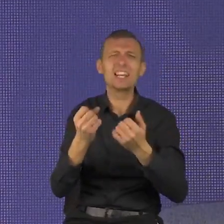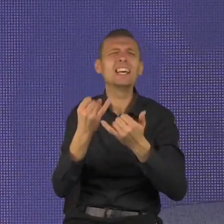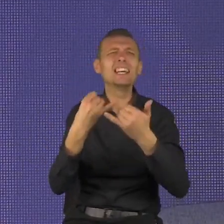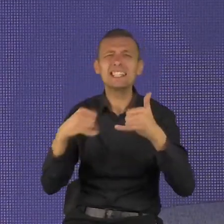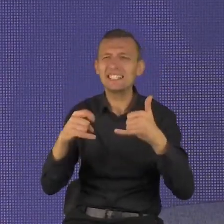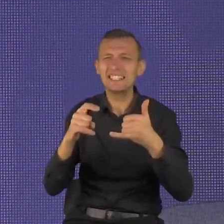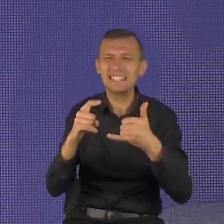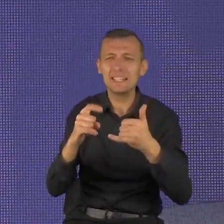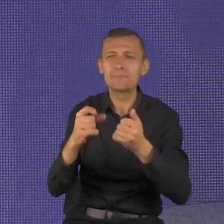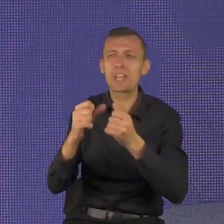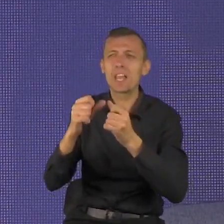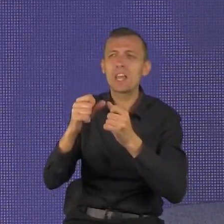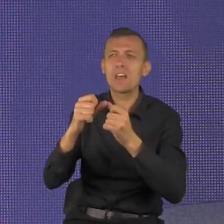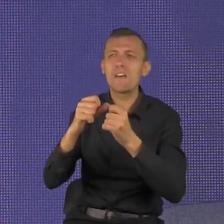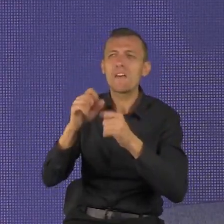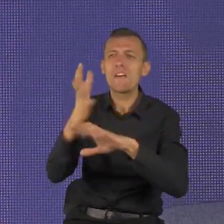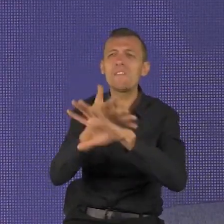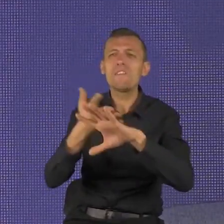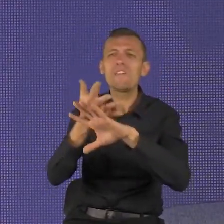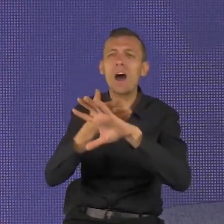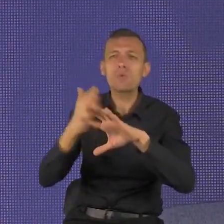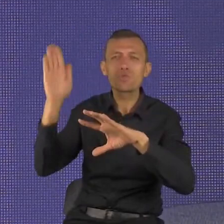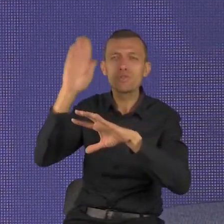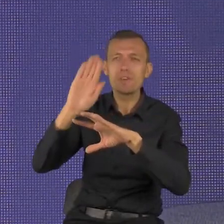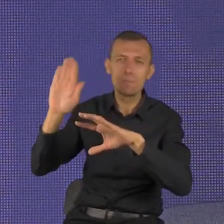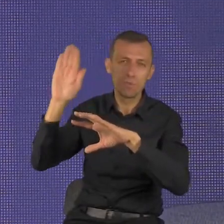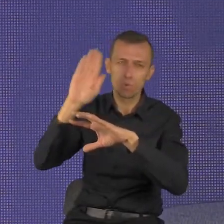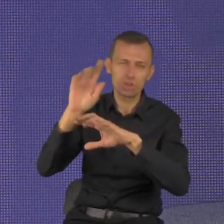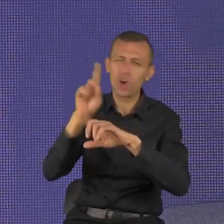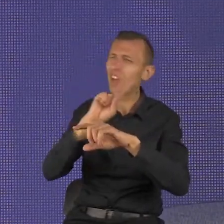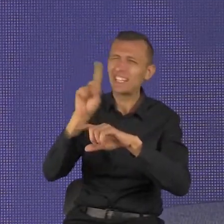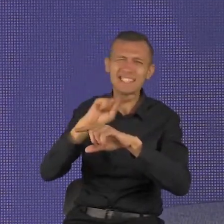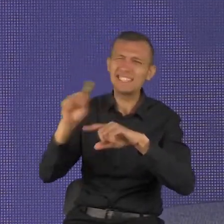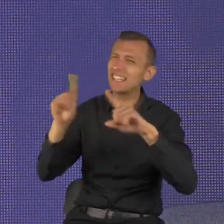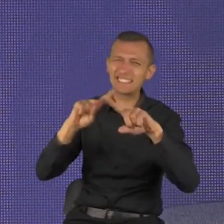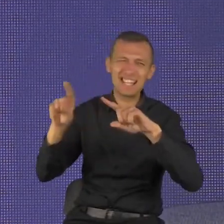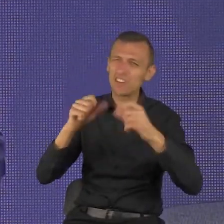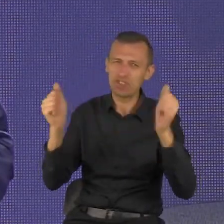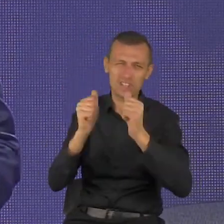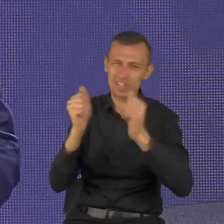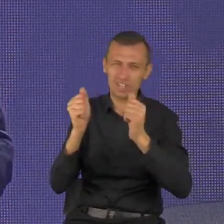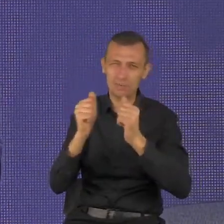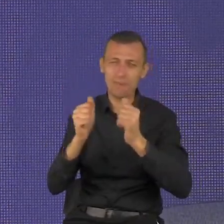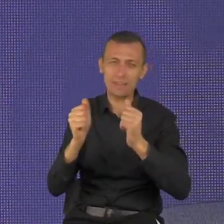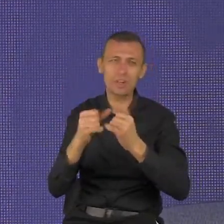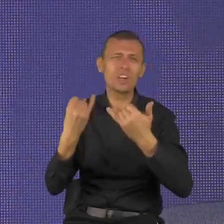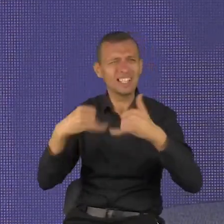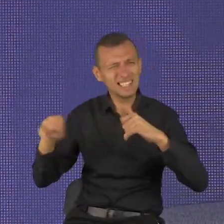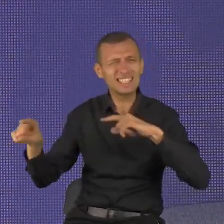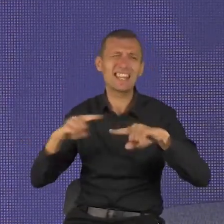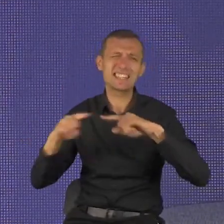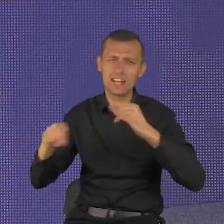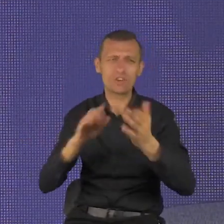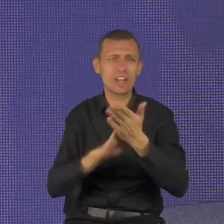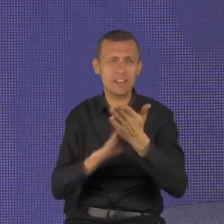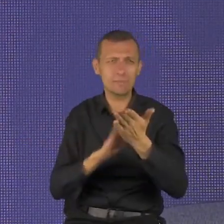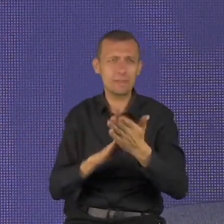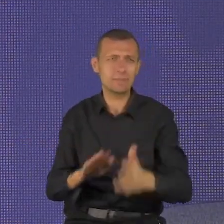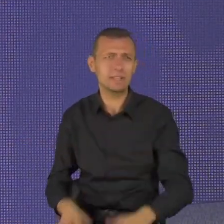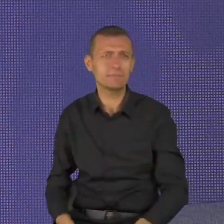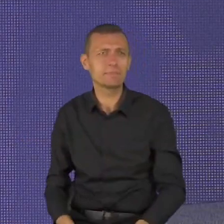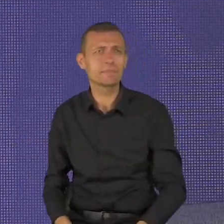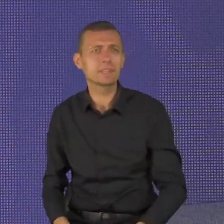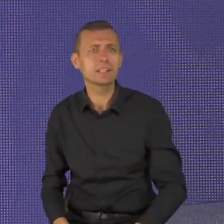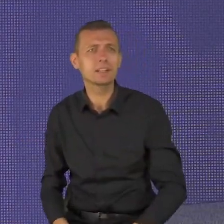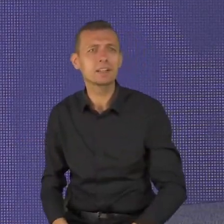Nigdy nie buduj poczucia swojej wartości na tak zwanych symbolach statusu